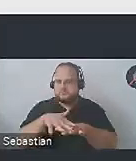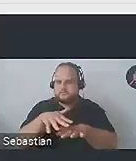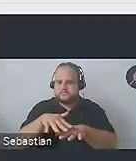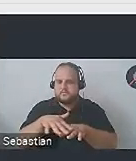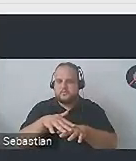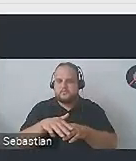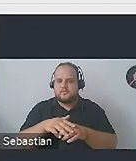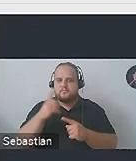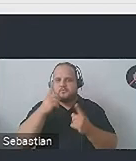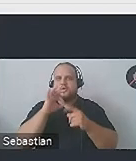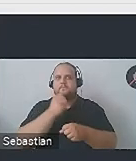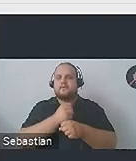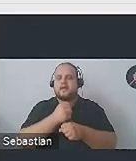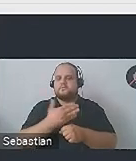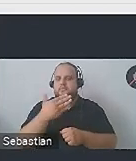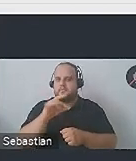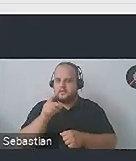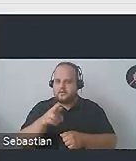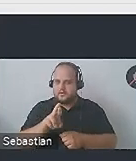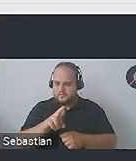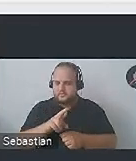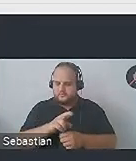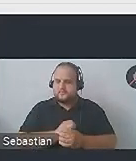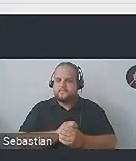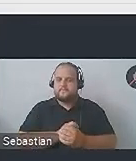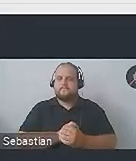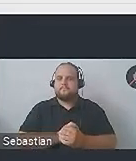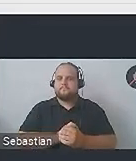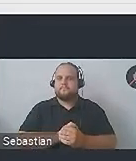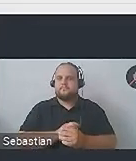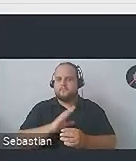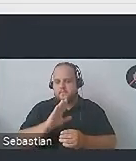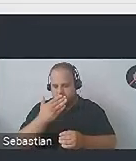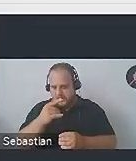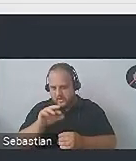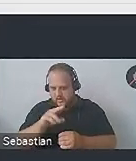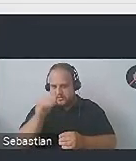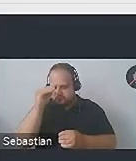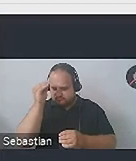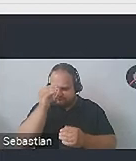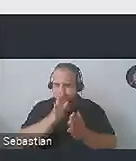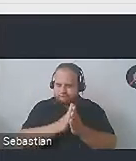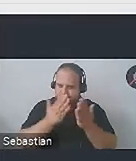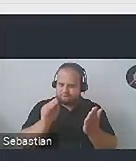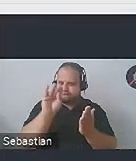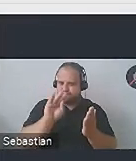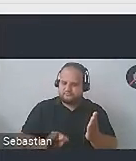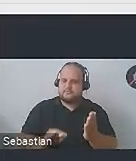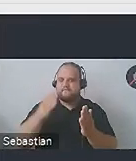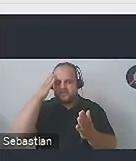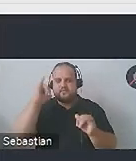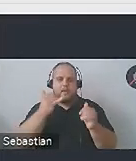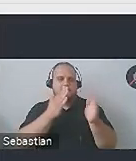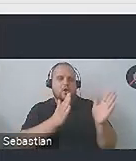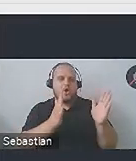jakbyście myśleli o pracy magisterskiej. No praca magisterska ma swój konspekt, ma swój spis treści, wiadomo jak będą te treści